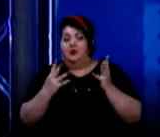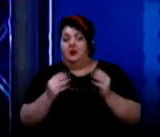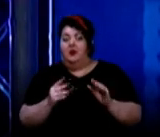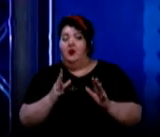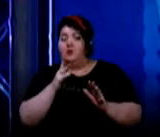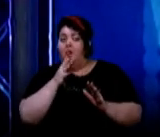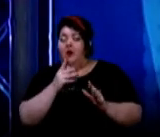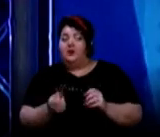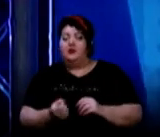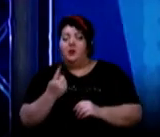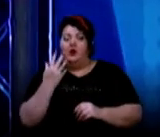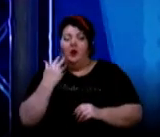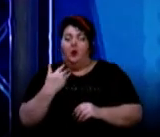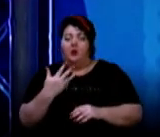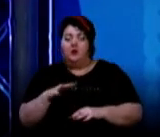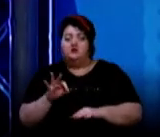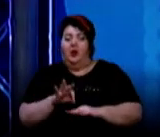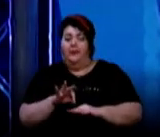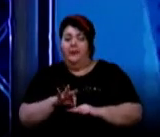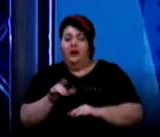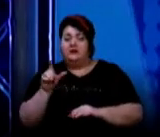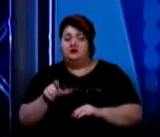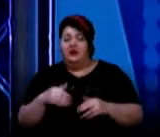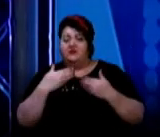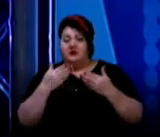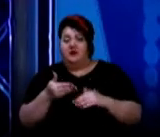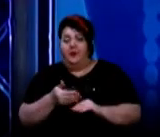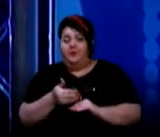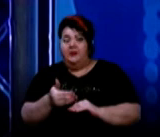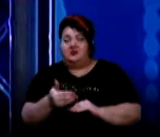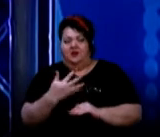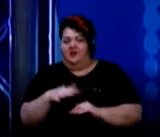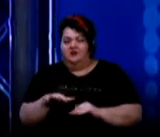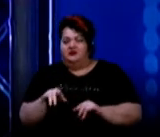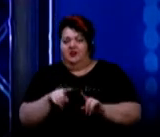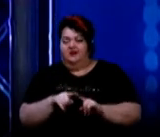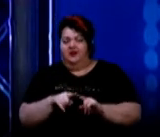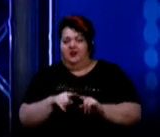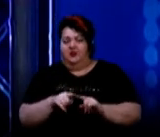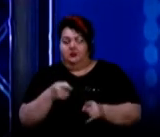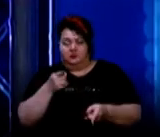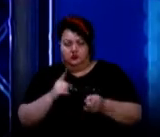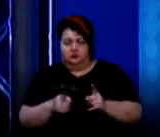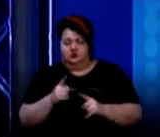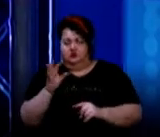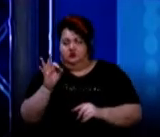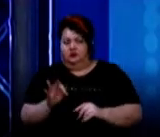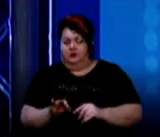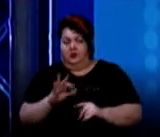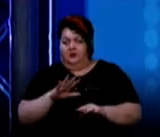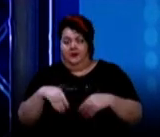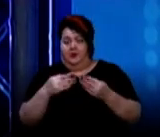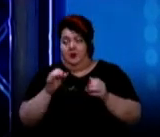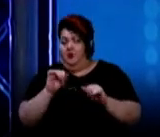І вже коли пацієнт звертається трошки пізніше, вже не дає такі достовірні дані ПЛР-діагностика, а навіть